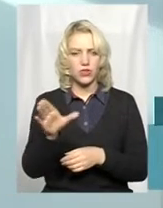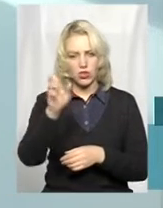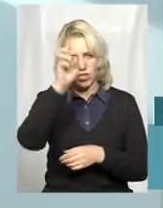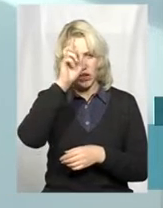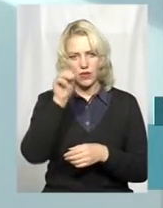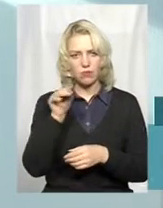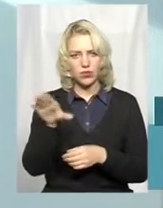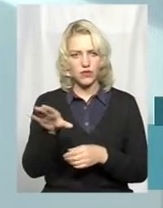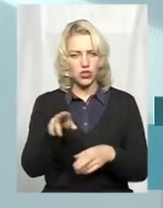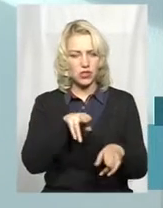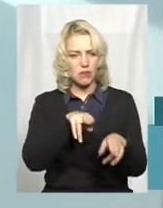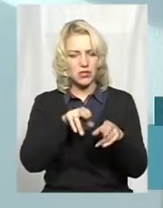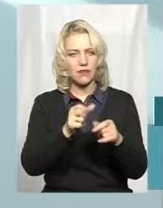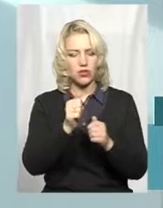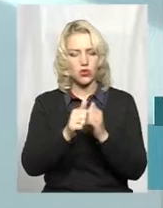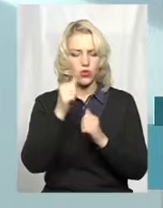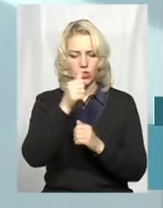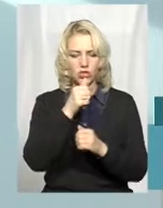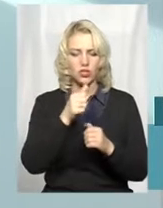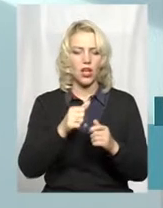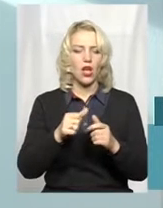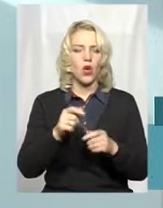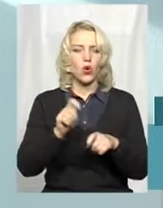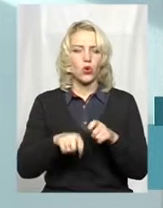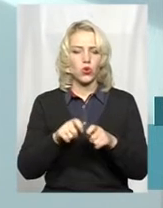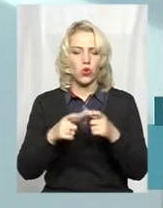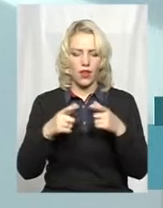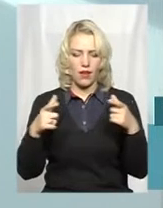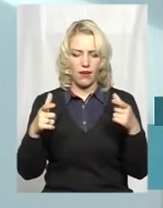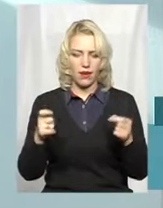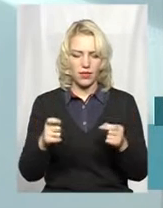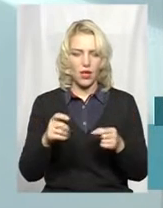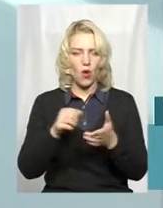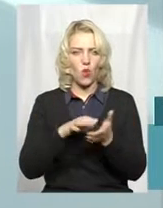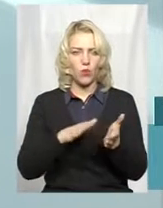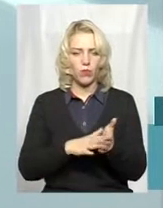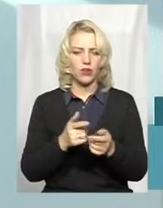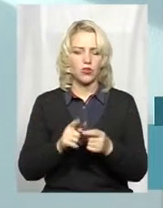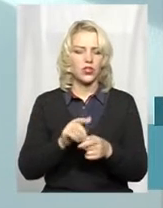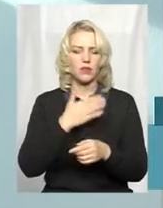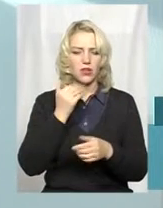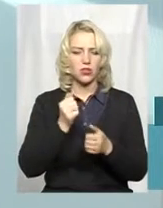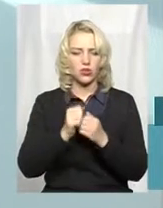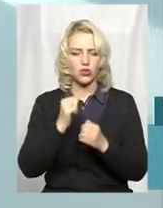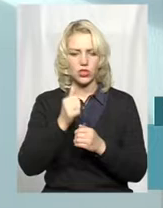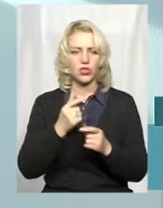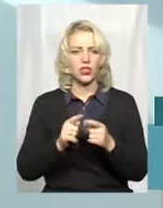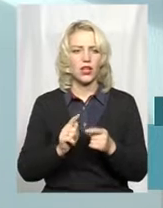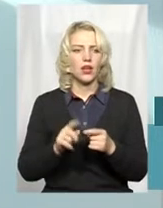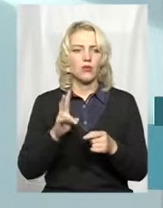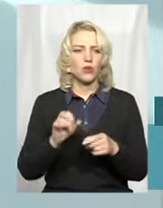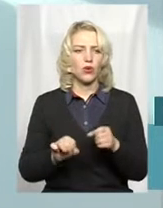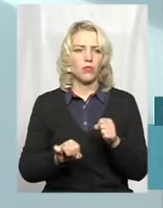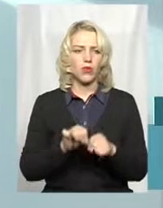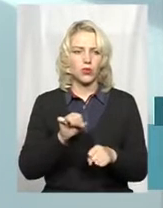мисливця, щорічна контрольна картка обліку, ну, вона вже не щорічна, просто контрольна картка обліку добутої дичини і порушень